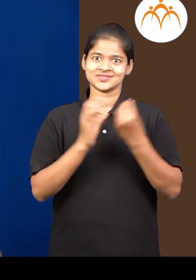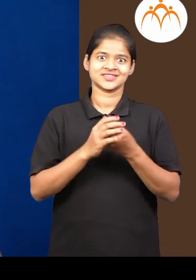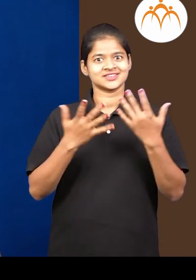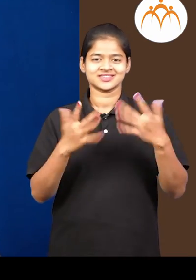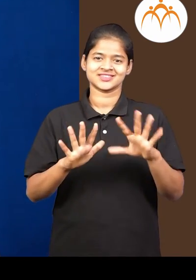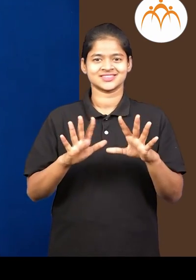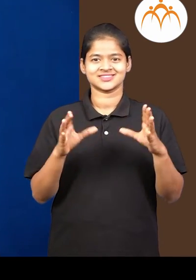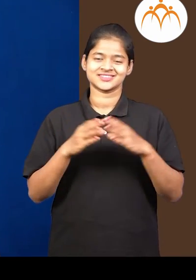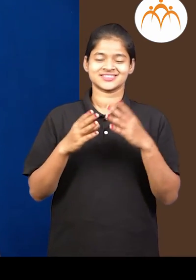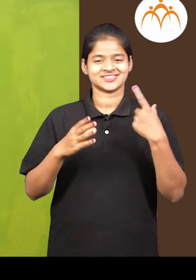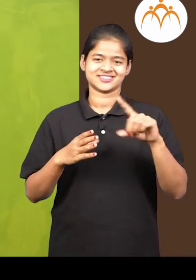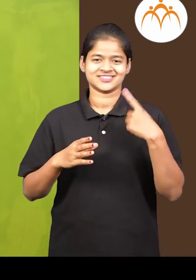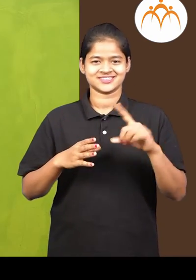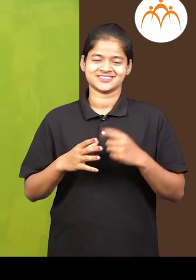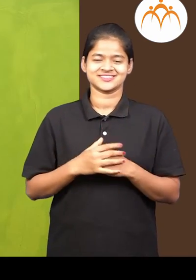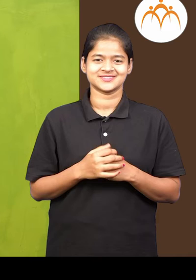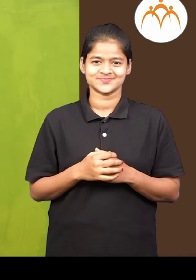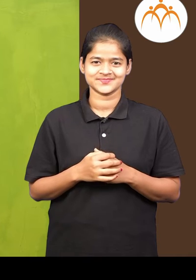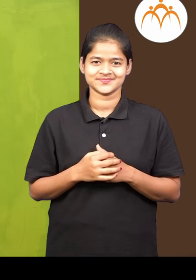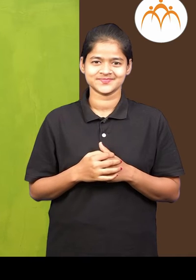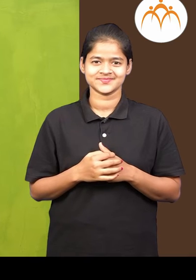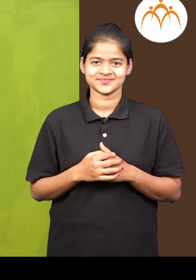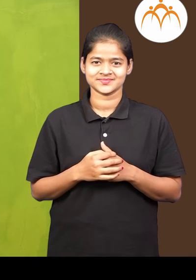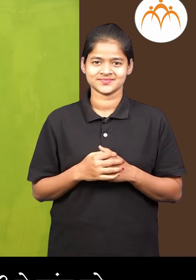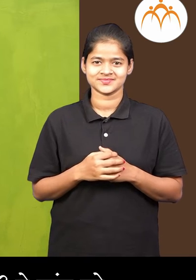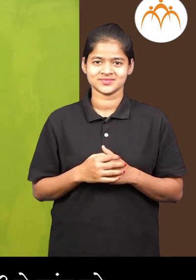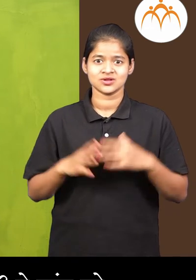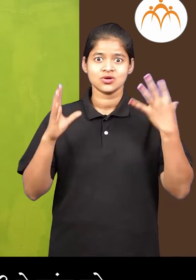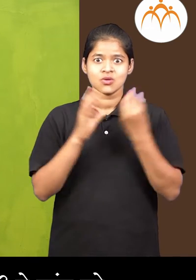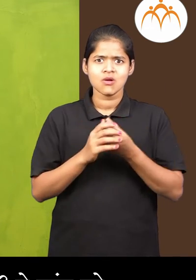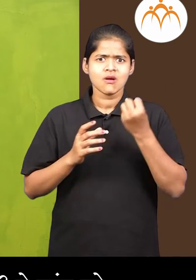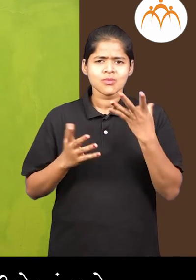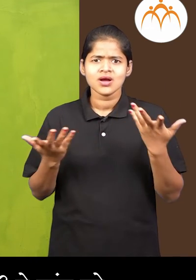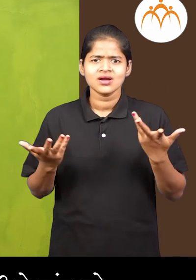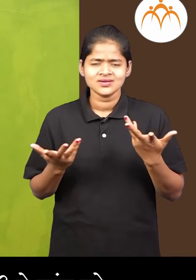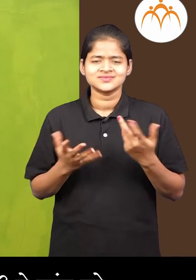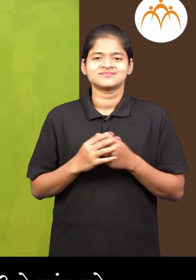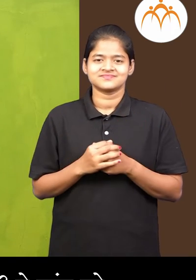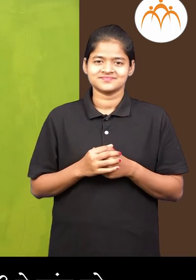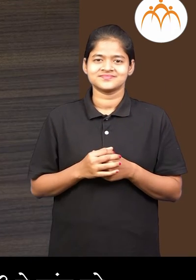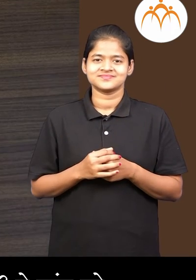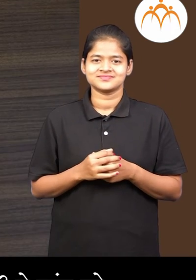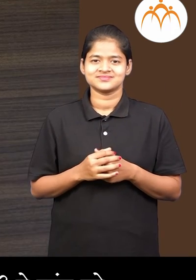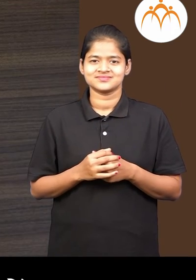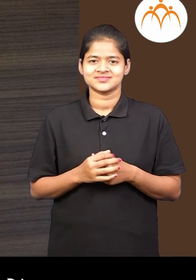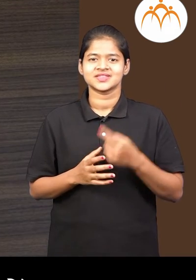जाला एकत्र हो बरो बरे पड़ सगया मेलन किती गोया ते सांग बर